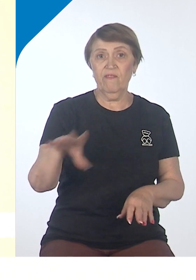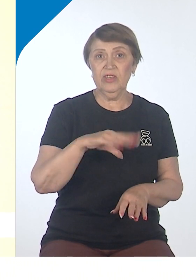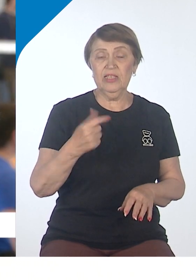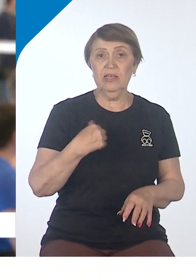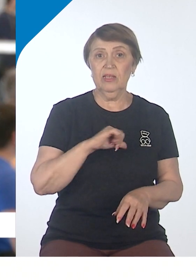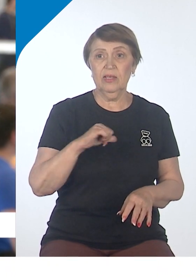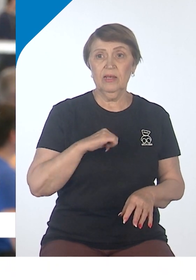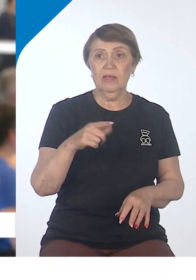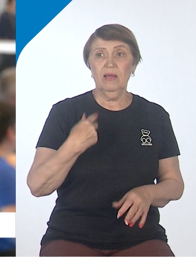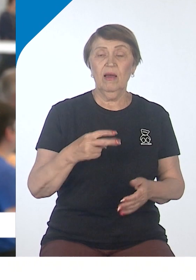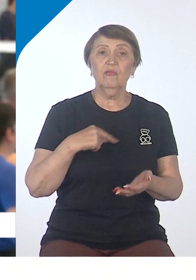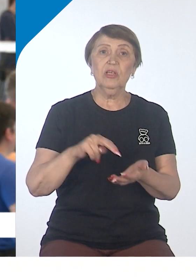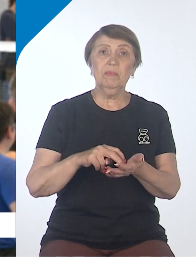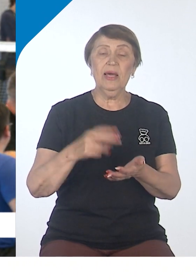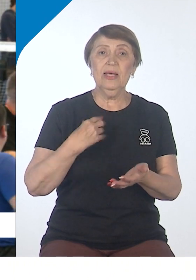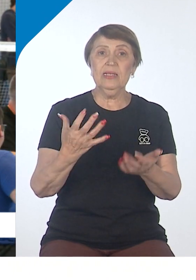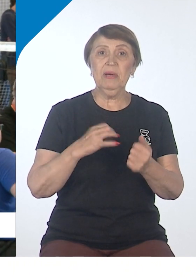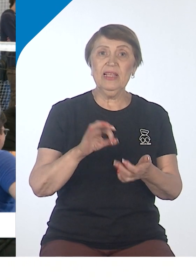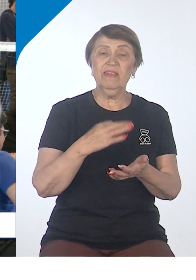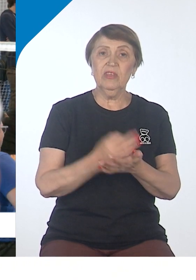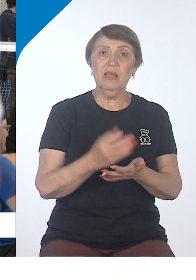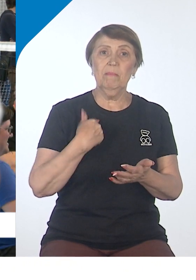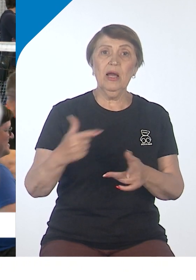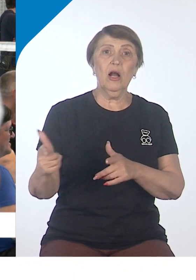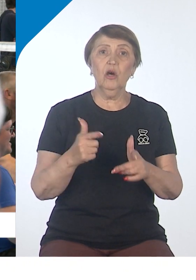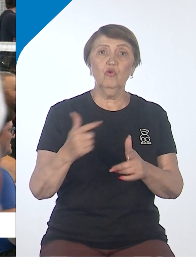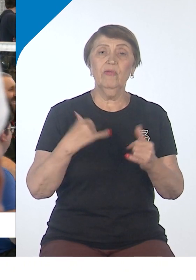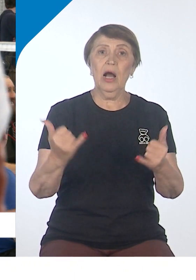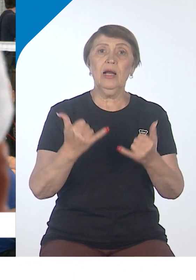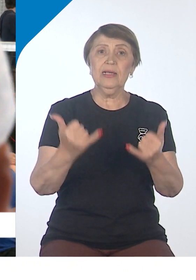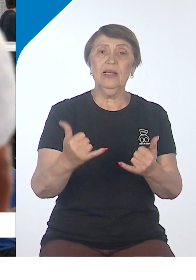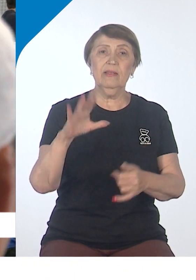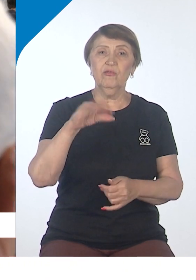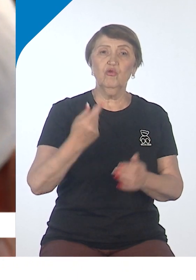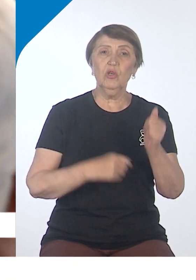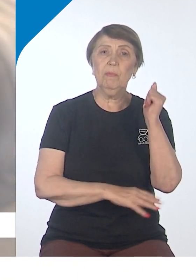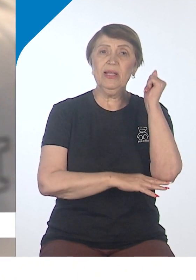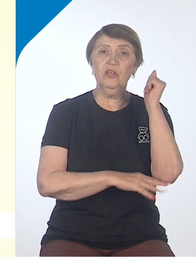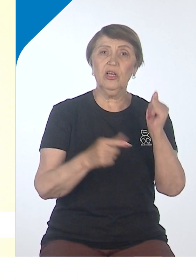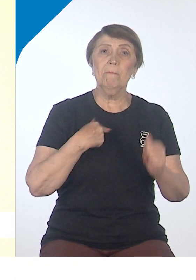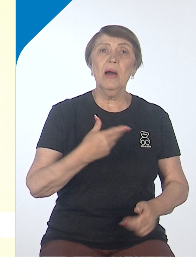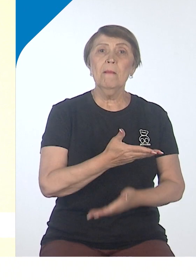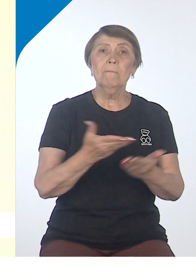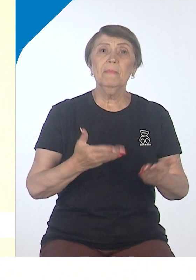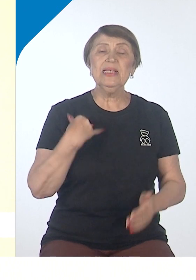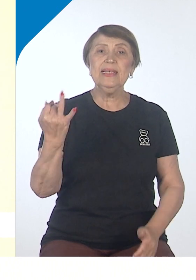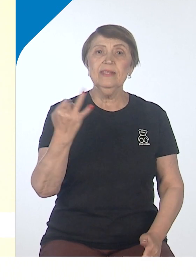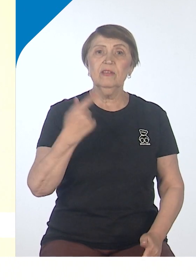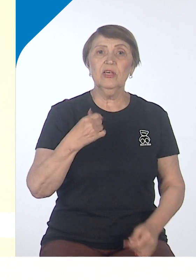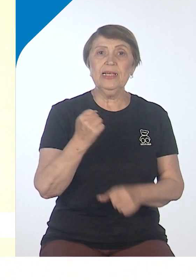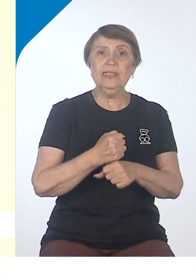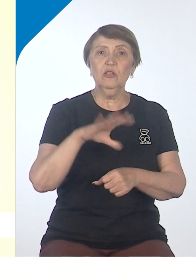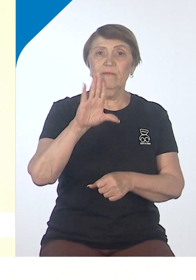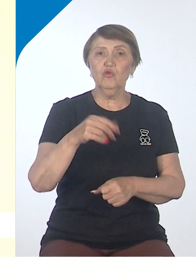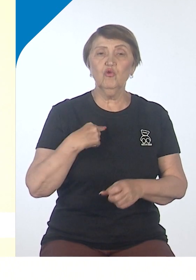Просто боятся брать на себя ответственность. Мы готовы оказать всевозможную поддержку. Мы заинтересованы и сделаем все